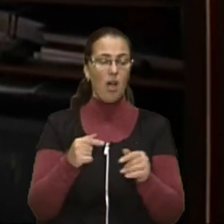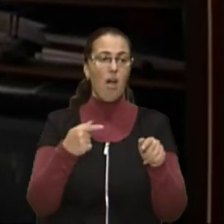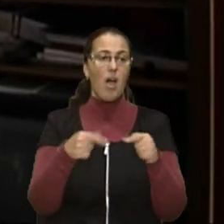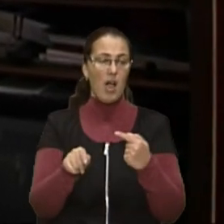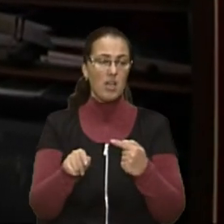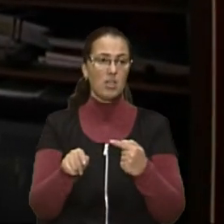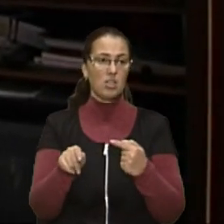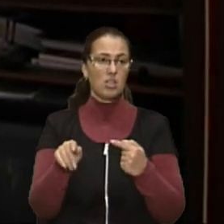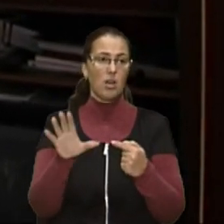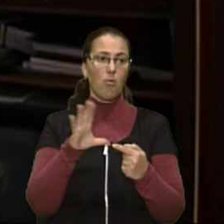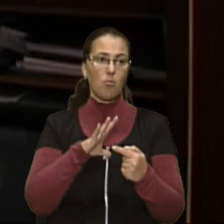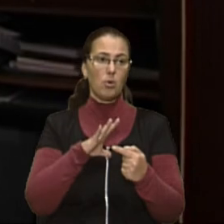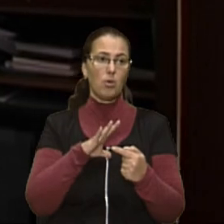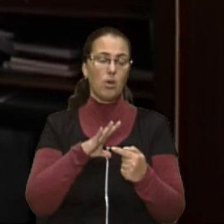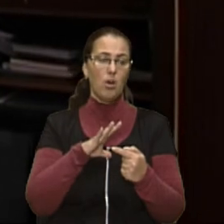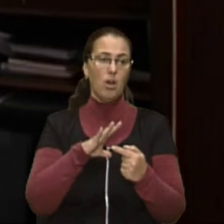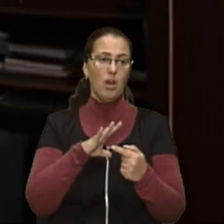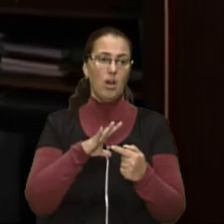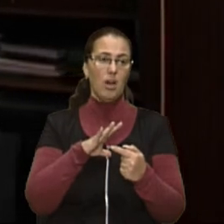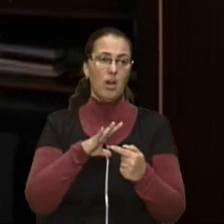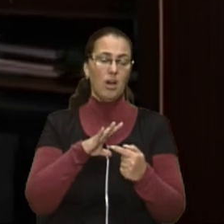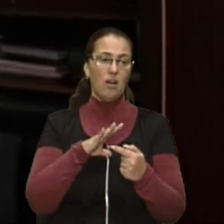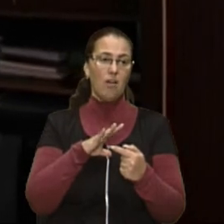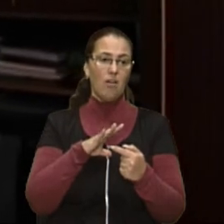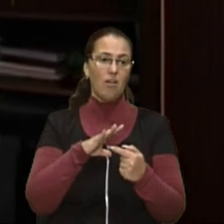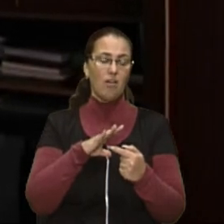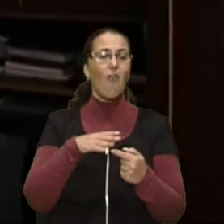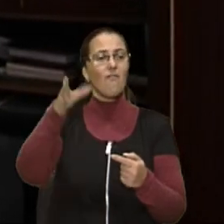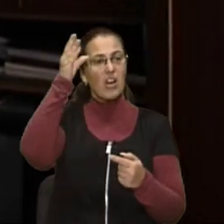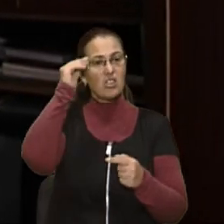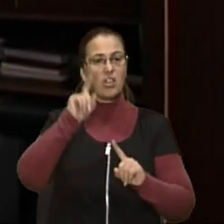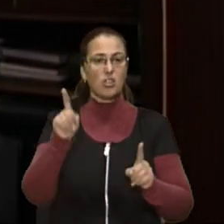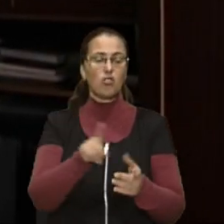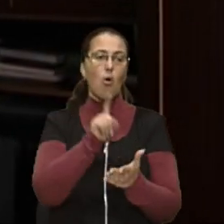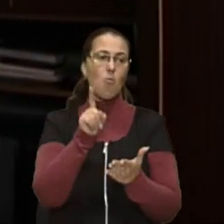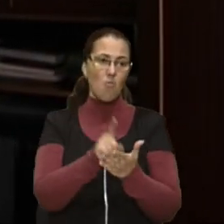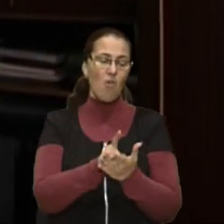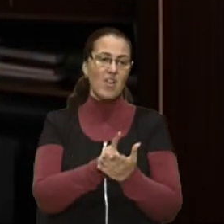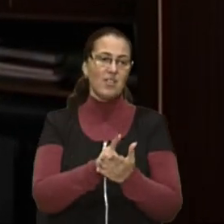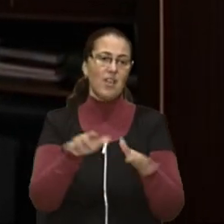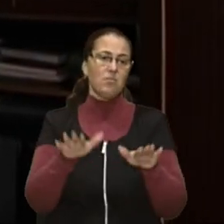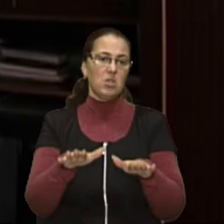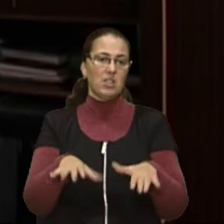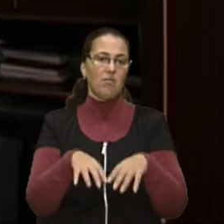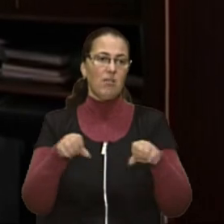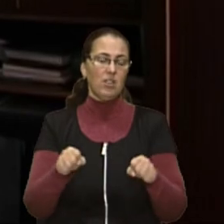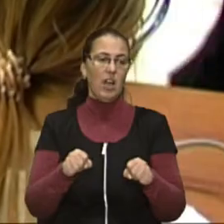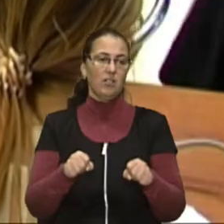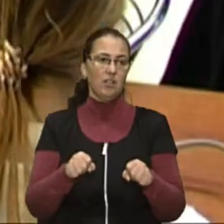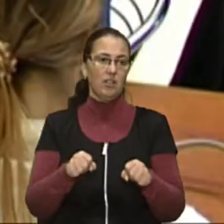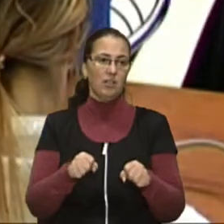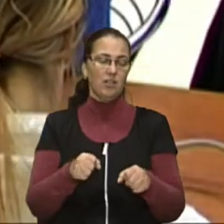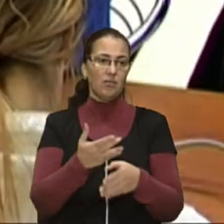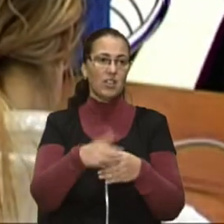решта було, ніби, так би мовити, вважалося, що місцева влада повинна вирішити ту проблему також за свої кошти.